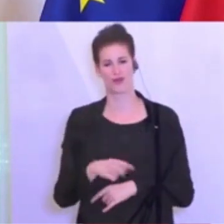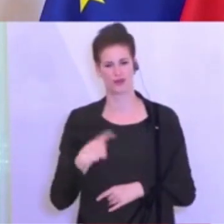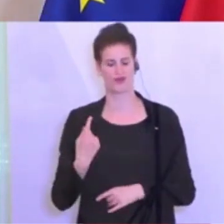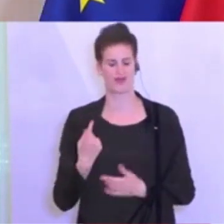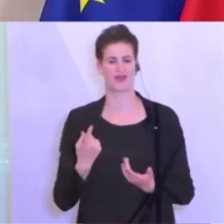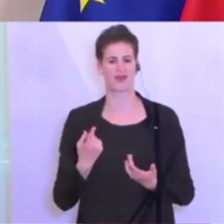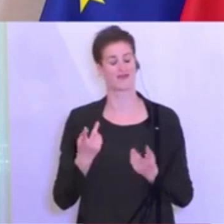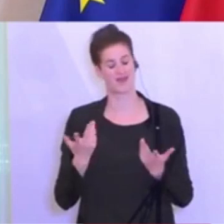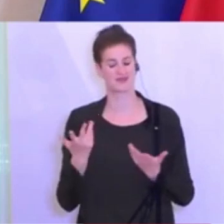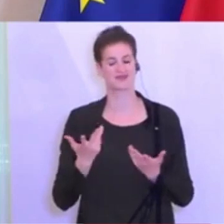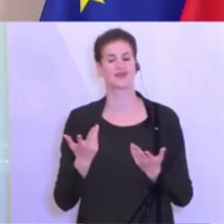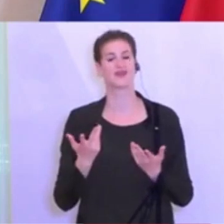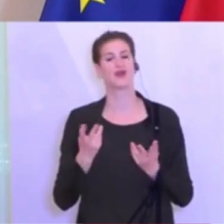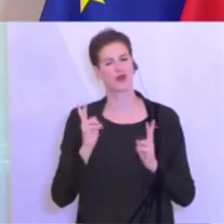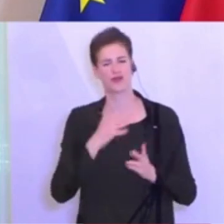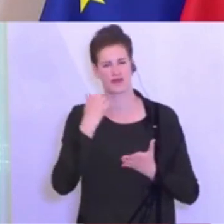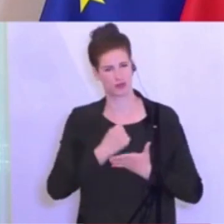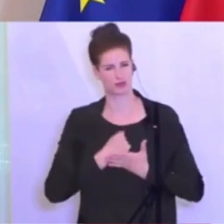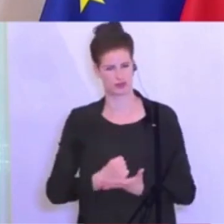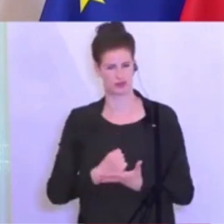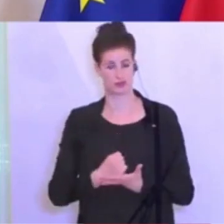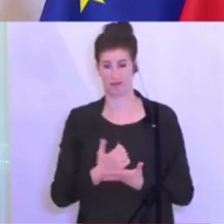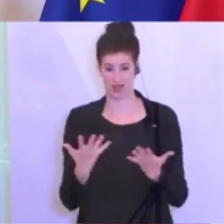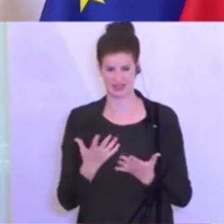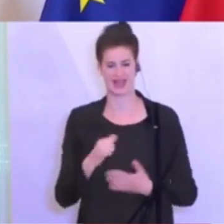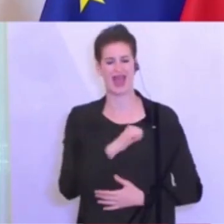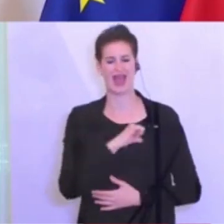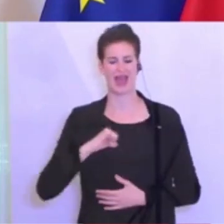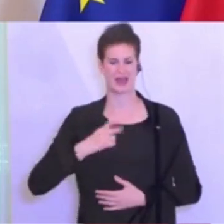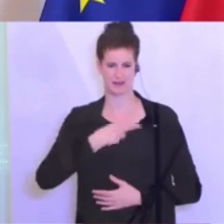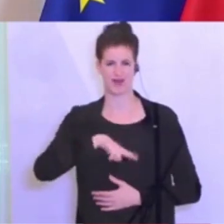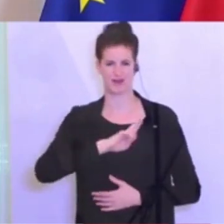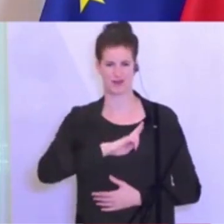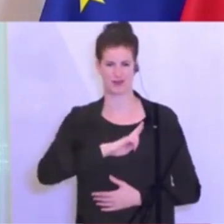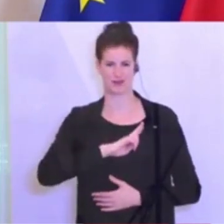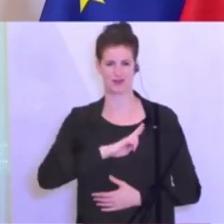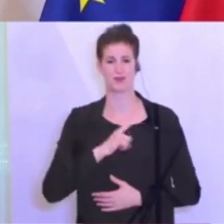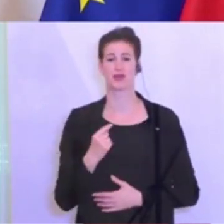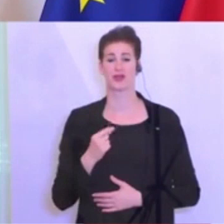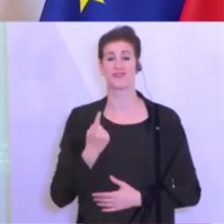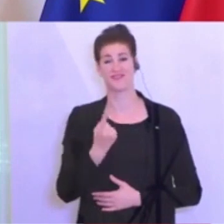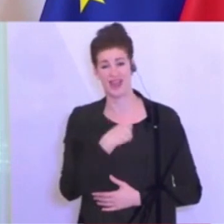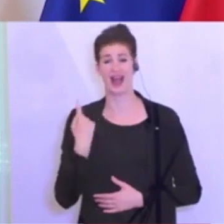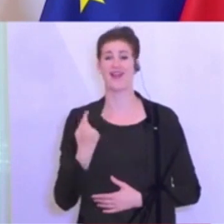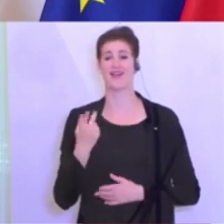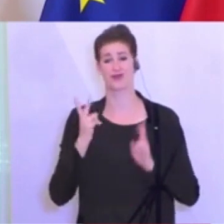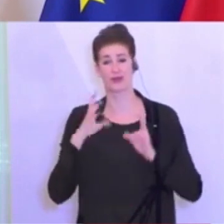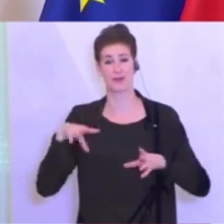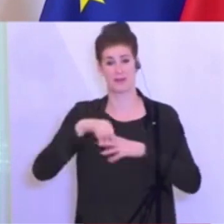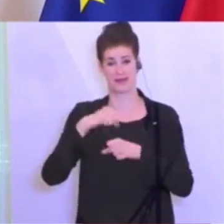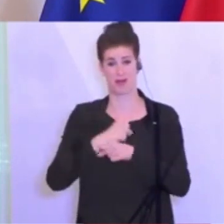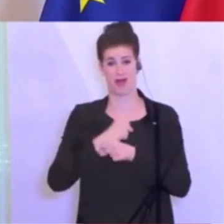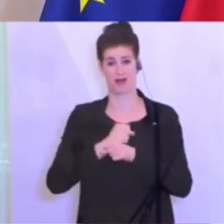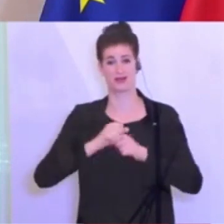Eigenverantwortung mehr noch als je zuvor, das Virus nicht weiter ausbreiten zu lassen und vor allem auch einzudämmen und vielleicht